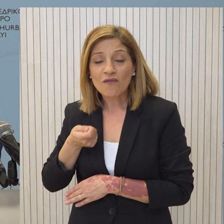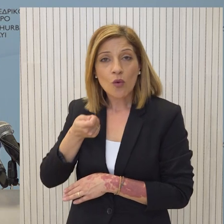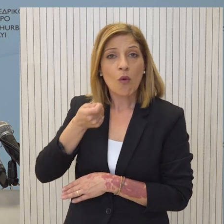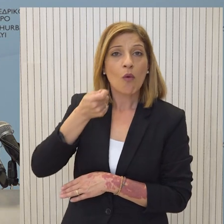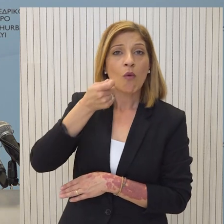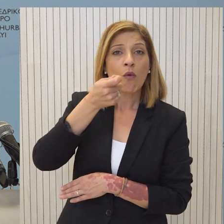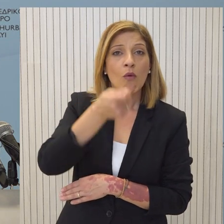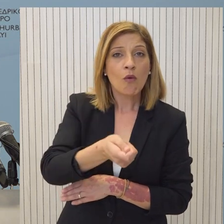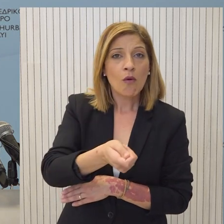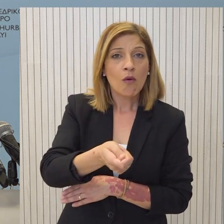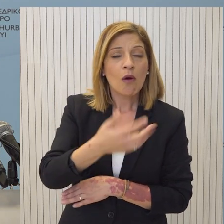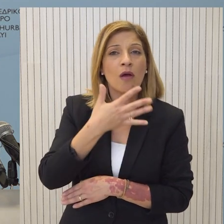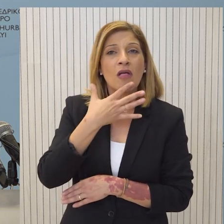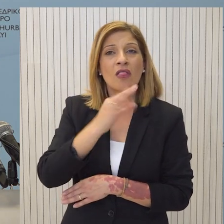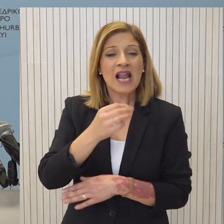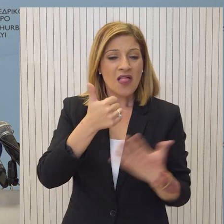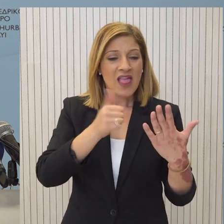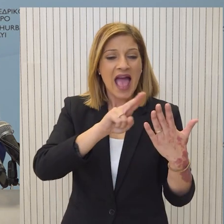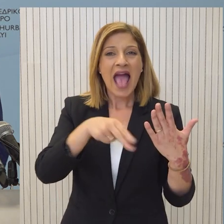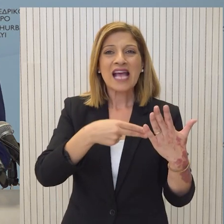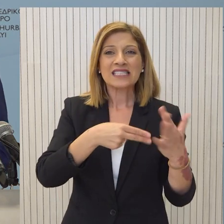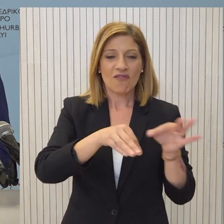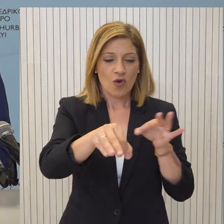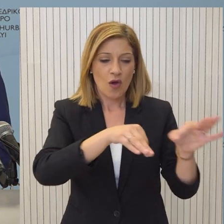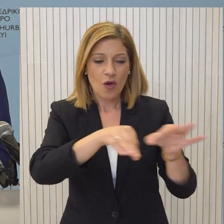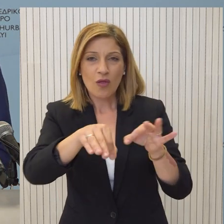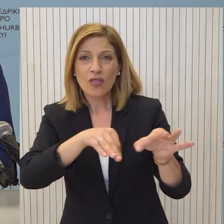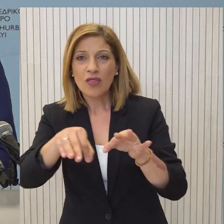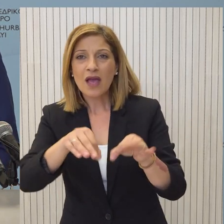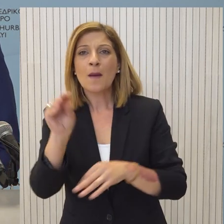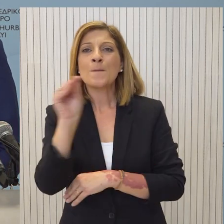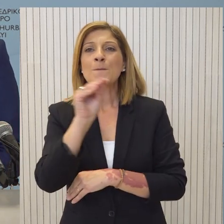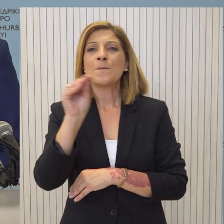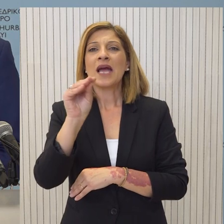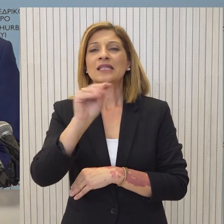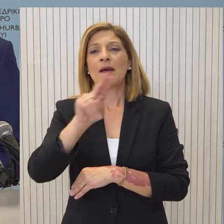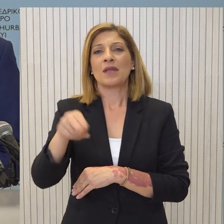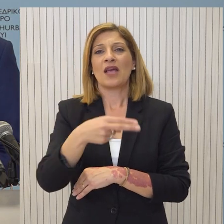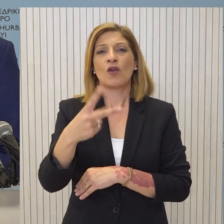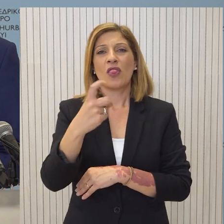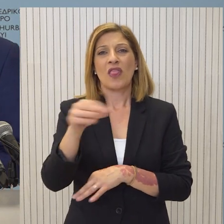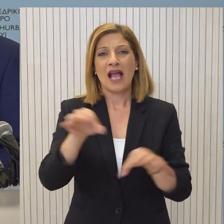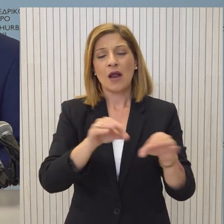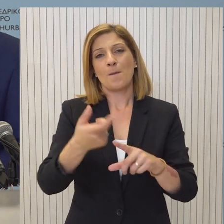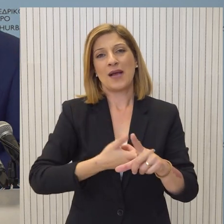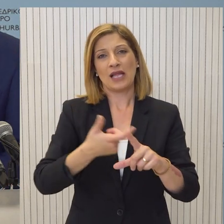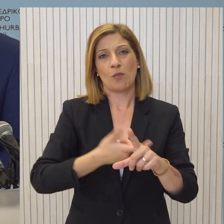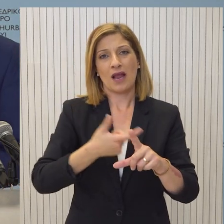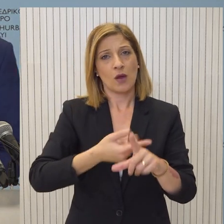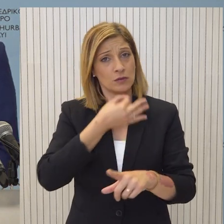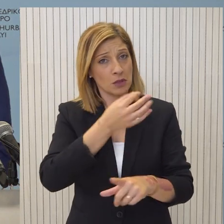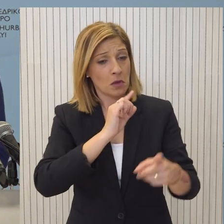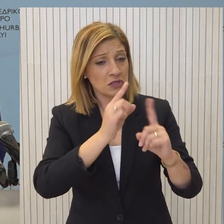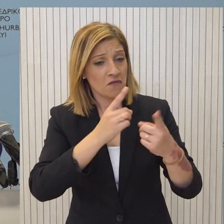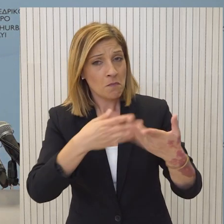αντιστοιχεί σε 6 ευρώ ανα το δεκάριο ως προς τους σύτοκαλληγητές και 55 ευρώ το δεκάριο ως προς τους πάντατοπαραγωγούς.